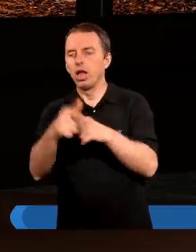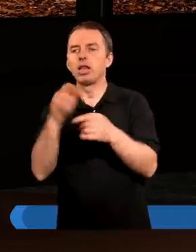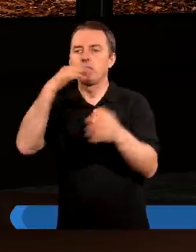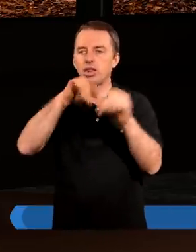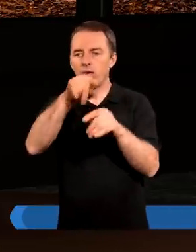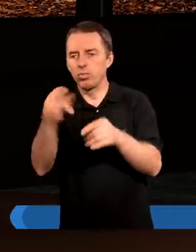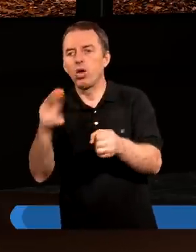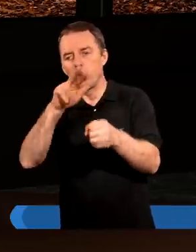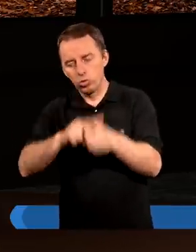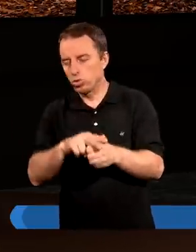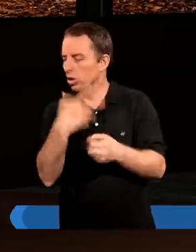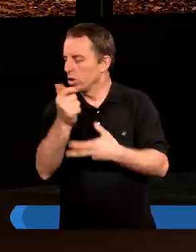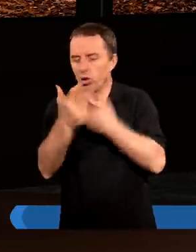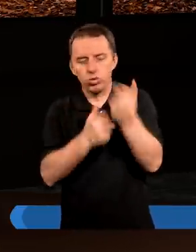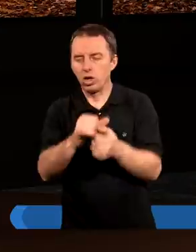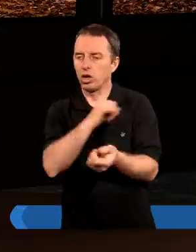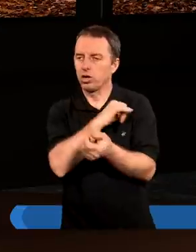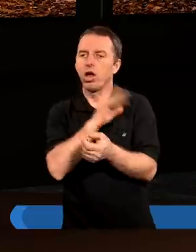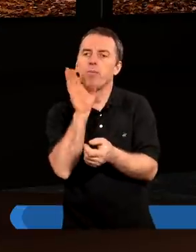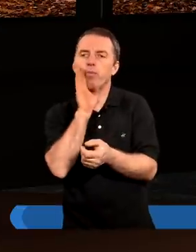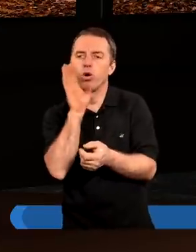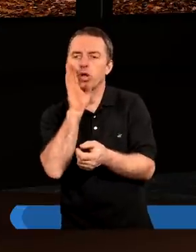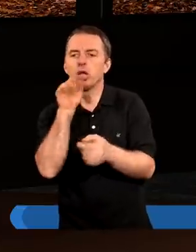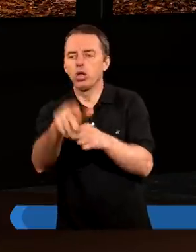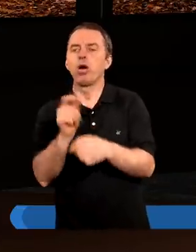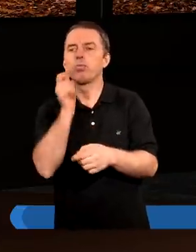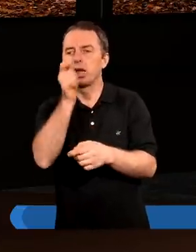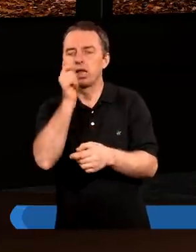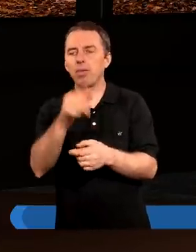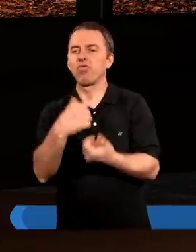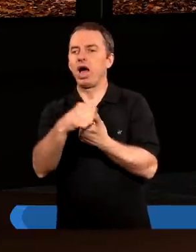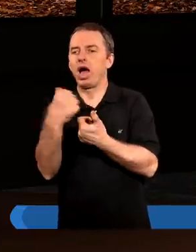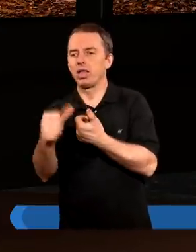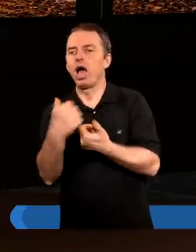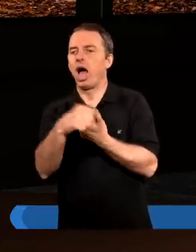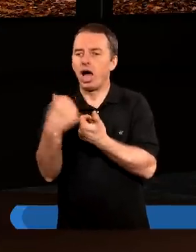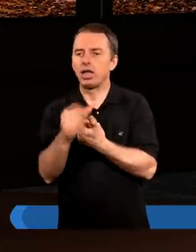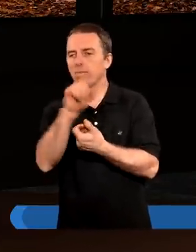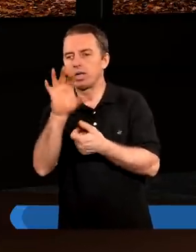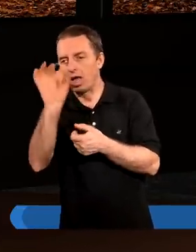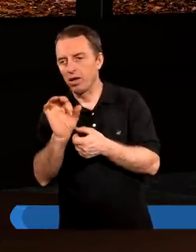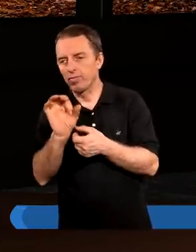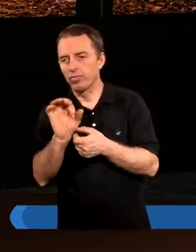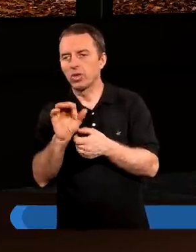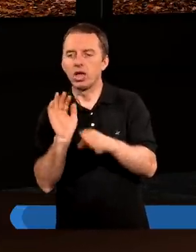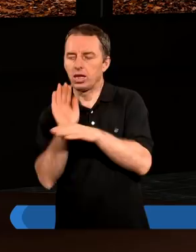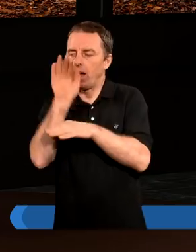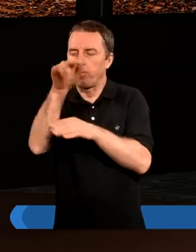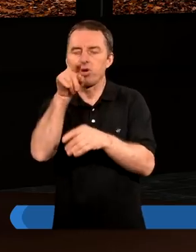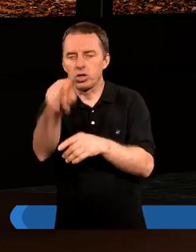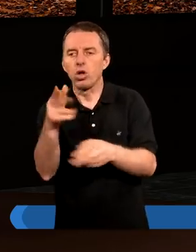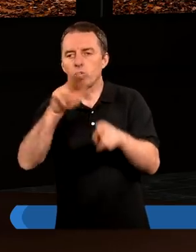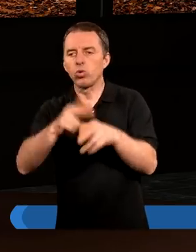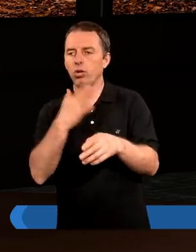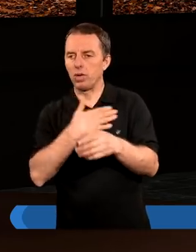tymi, którzy nie popełnili grzechu podobnego do przestępstwa Adama. Adam zaś jest zapowiedzią tego,